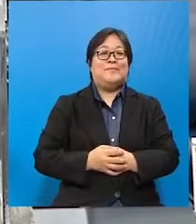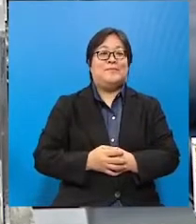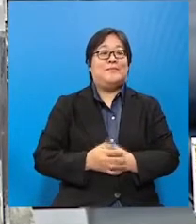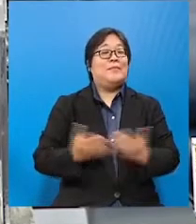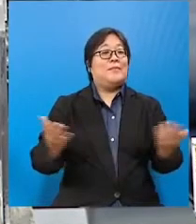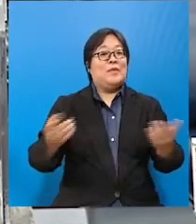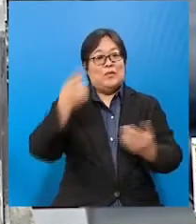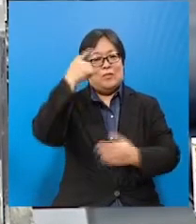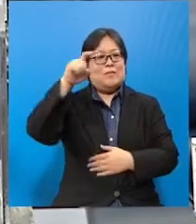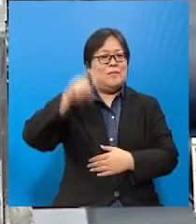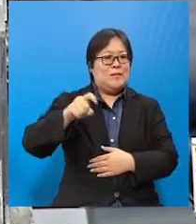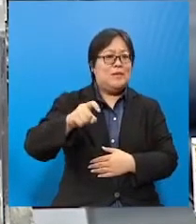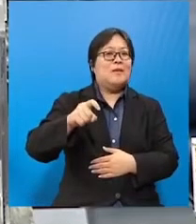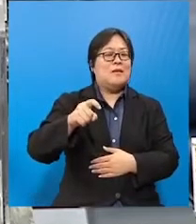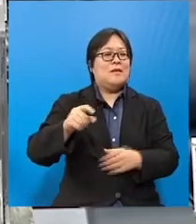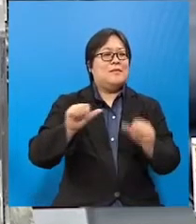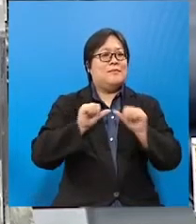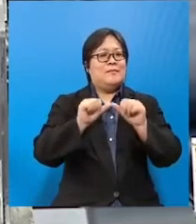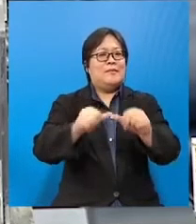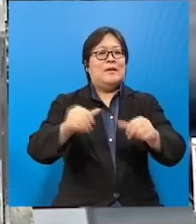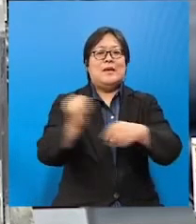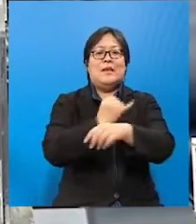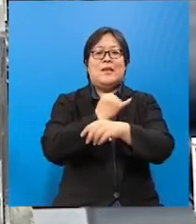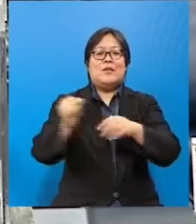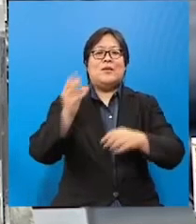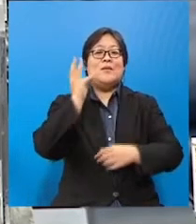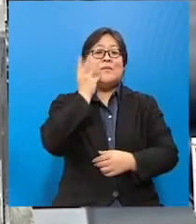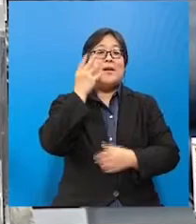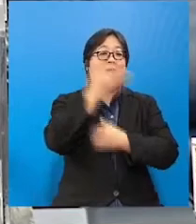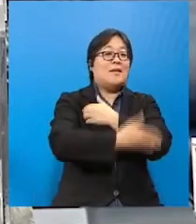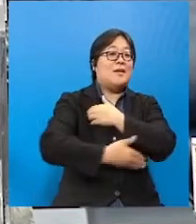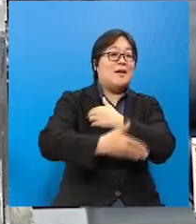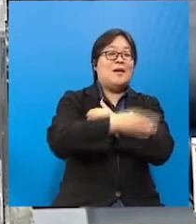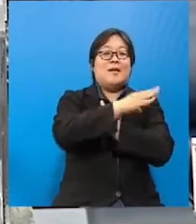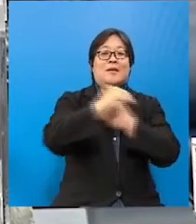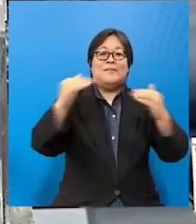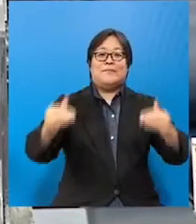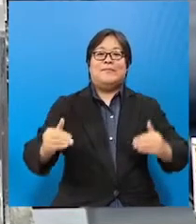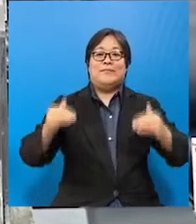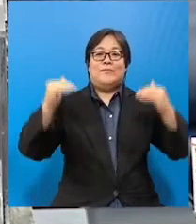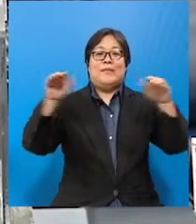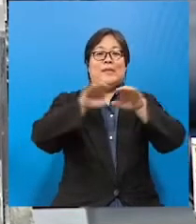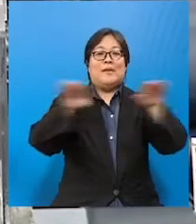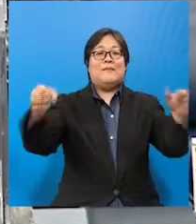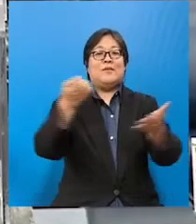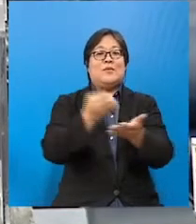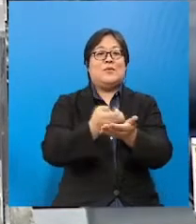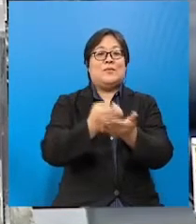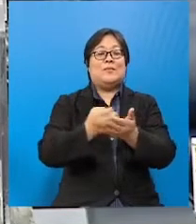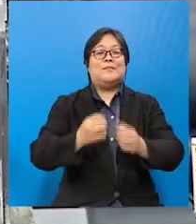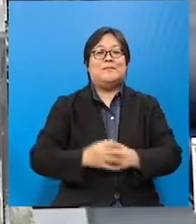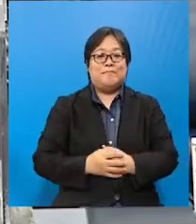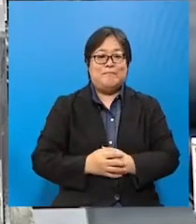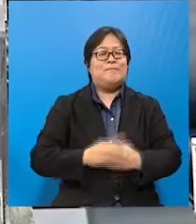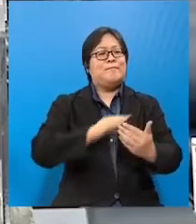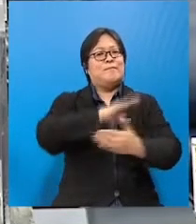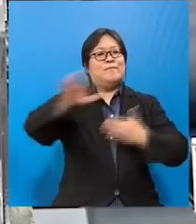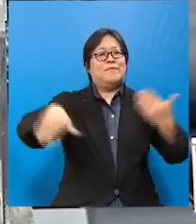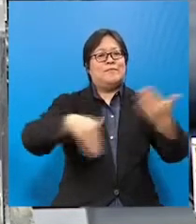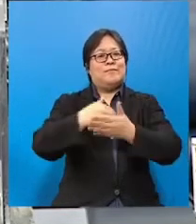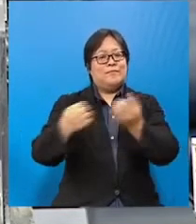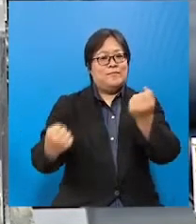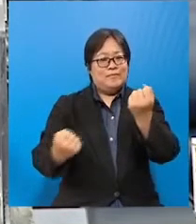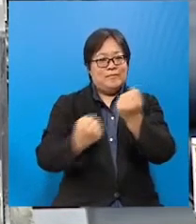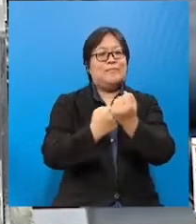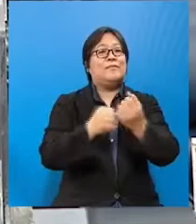dalam memastikan kelangsungan industri padi beras negara serta meningkatkan taraf ekonomi pesawat. Keseluruhan bantuan